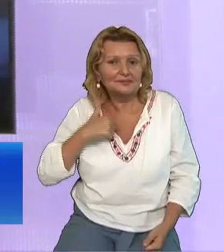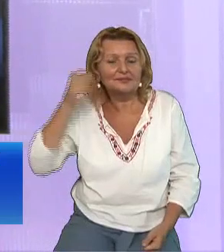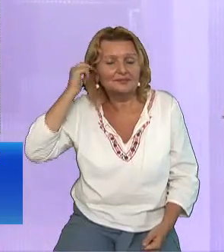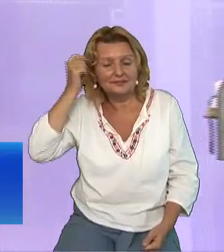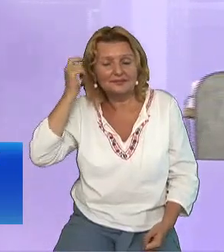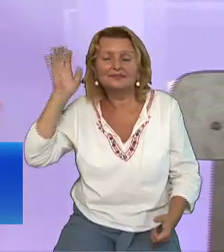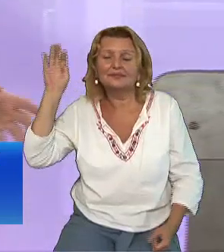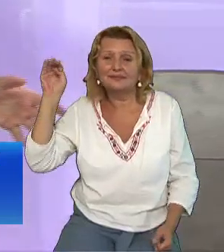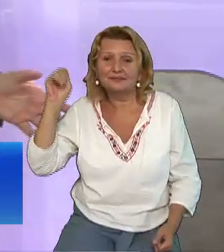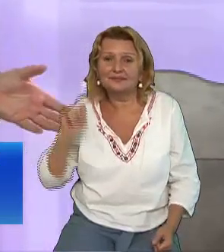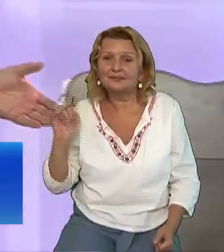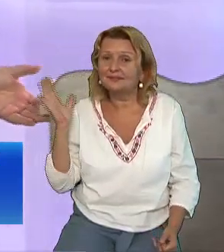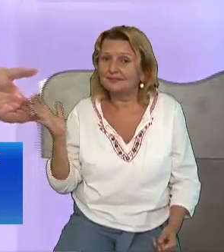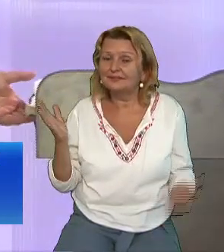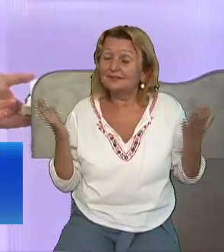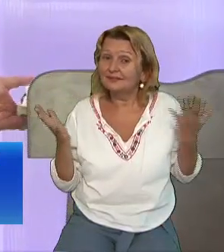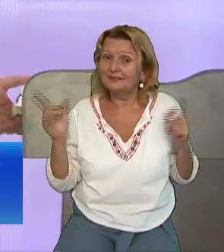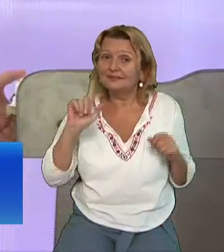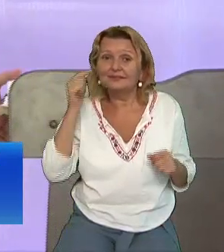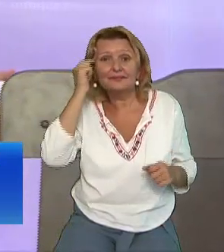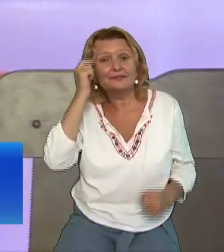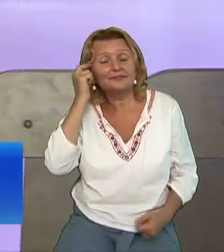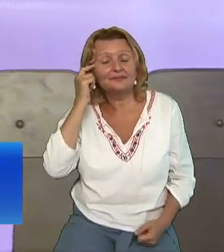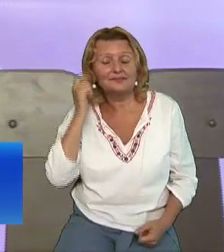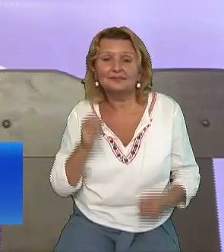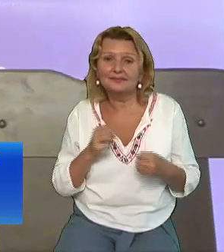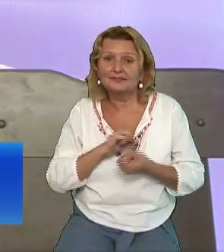Și auziți ce se întâmplă în acest moment Ceea ce este extraordinar